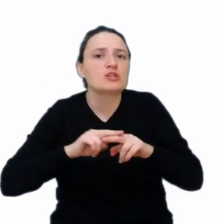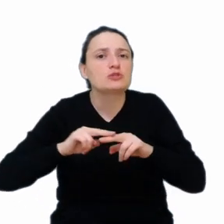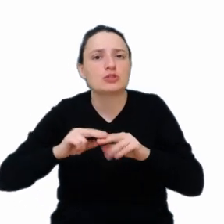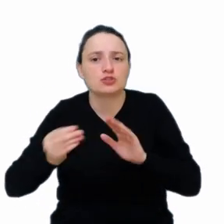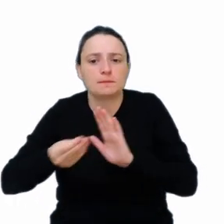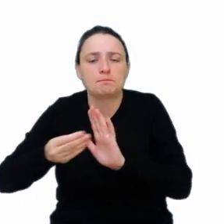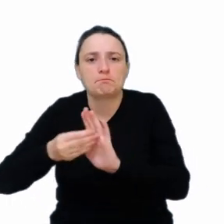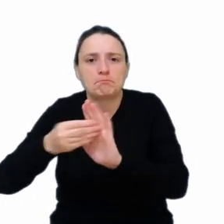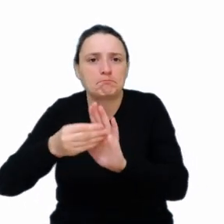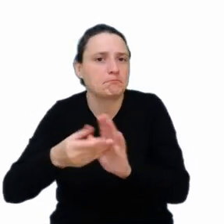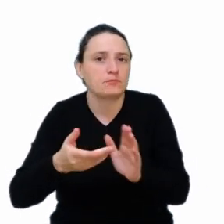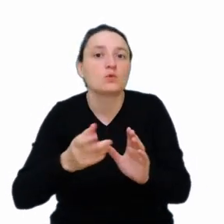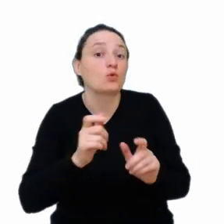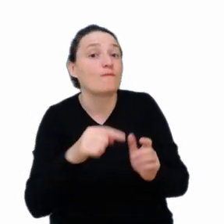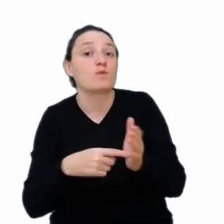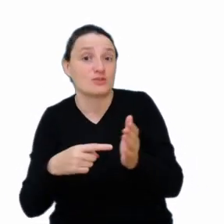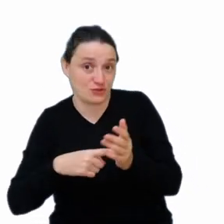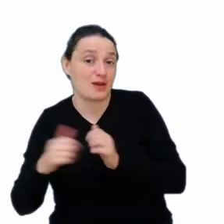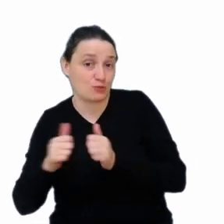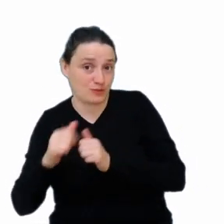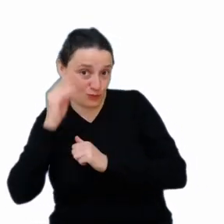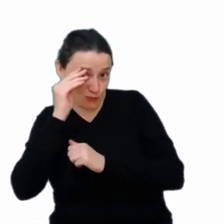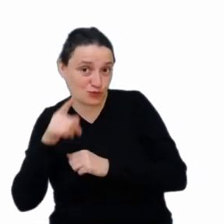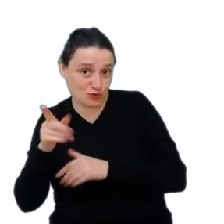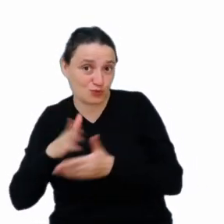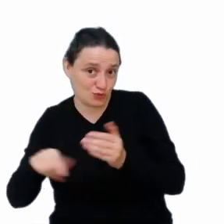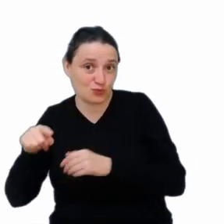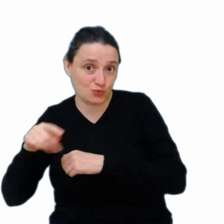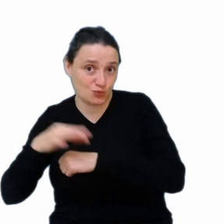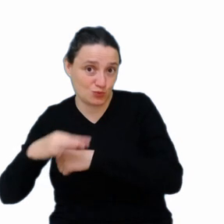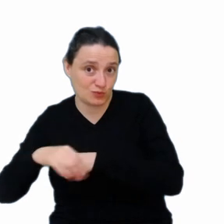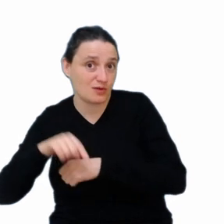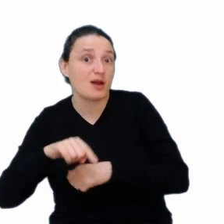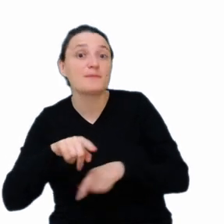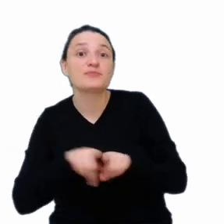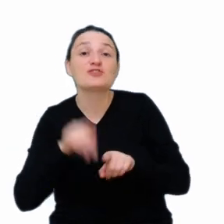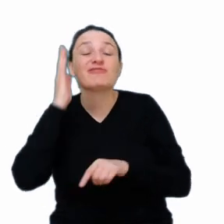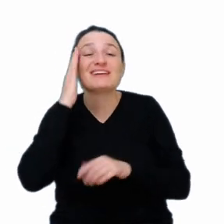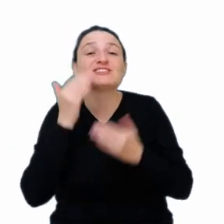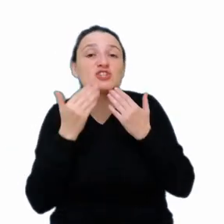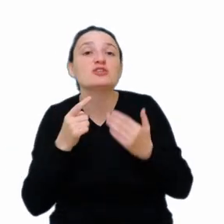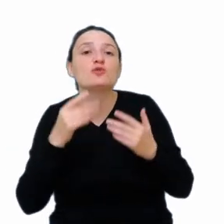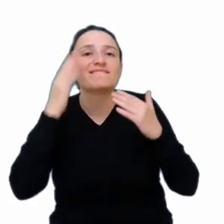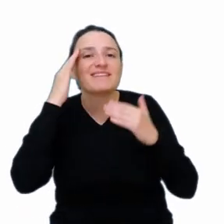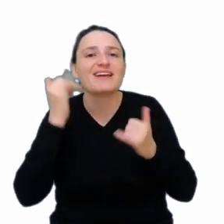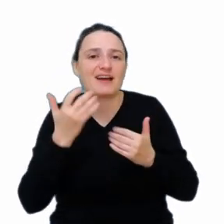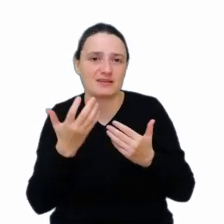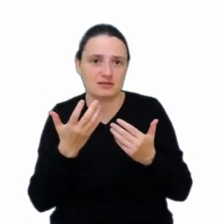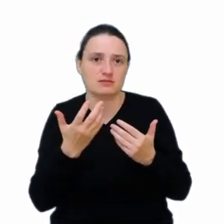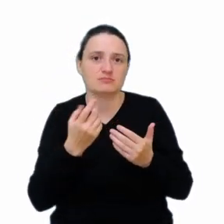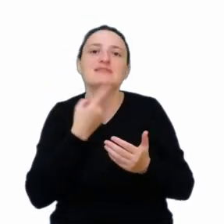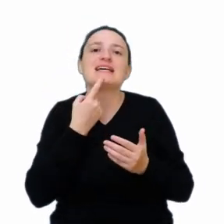automatycy się właśnie uczą. I na podstawie wiedzy, której też się uczą, umieją opisać dane zjawisko językiem